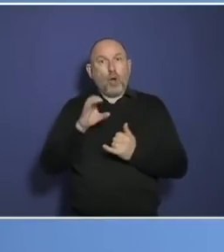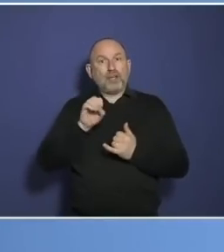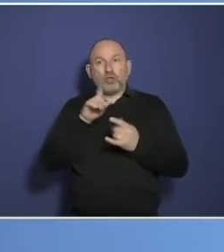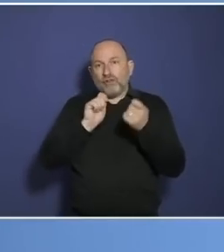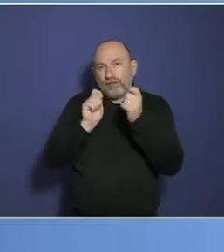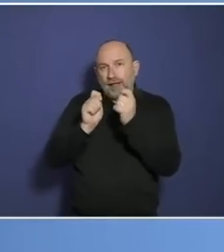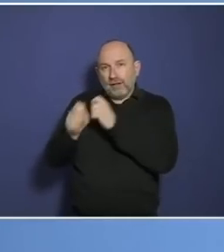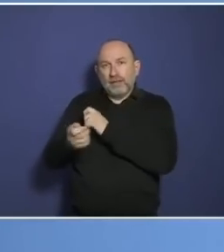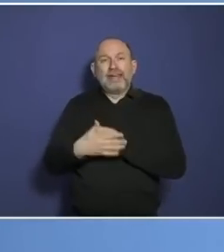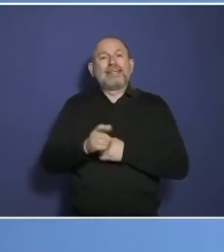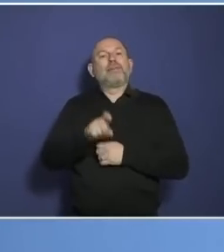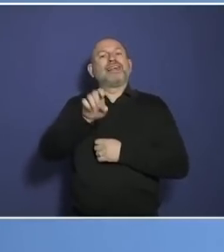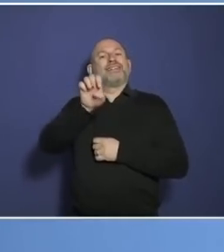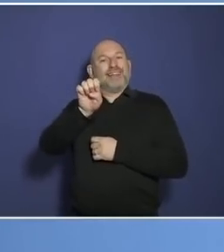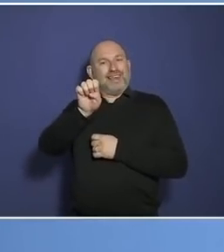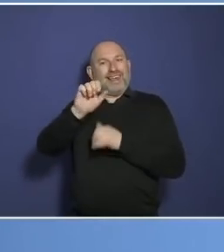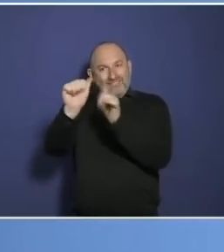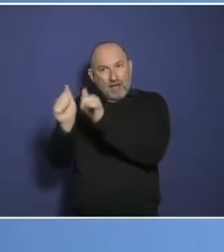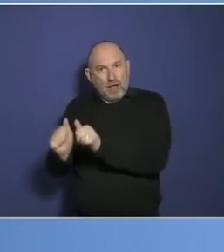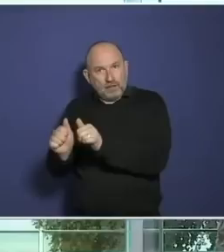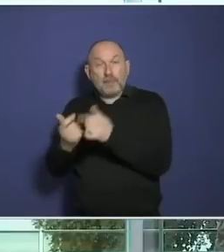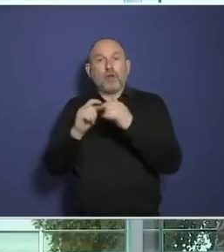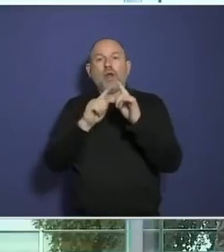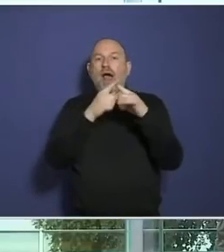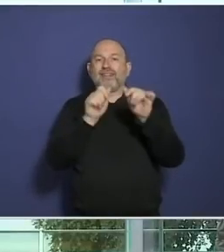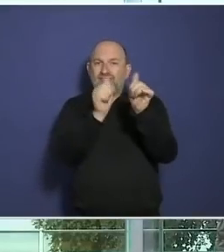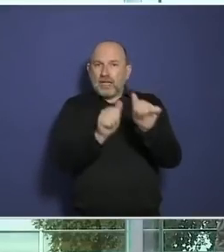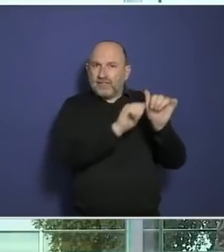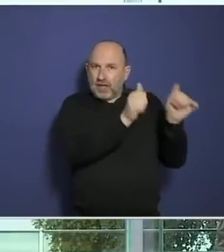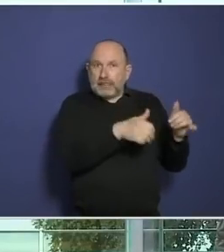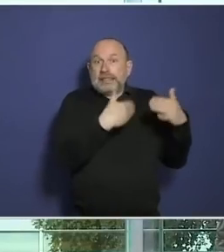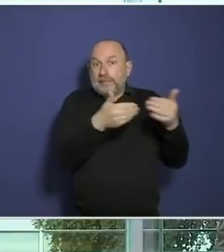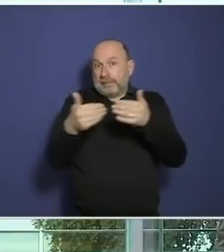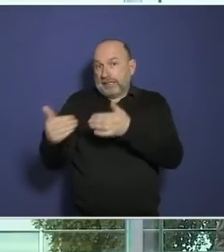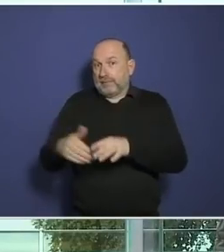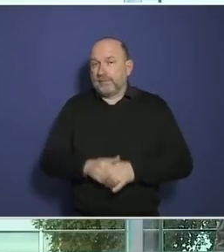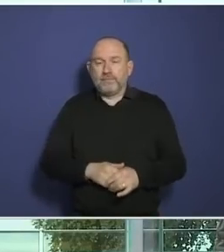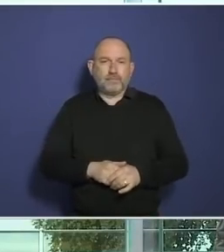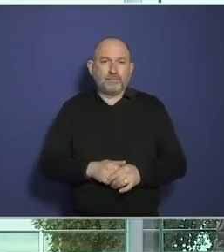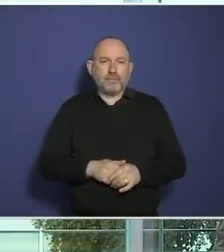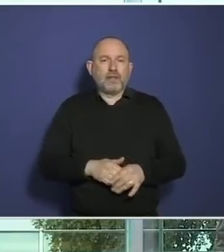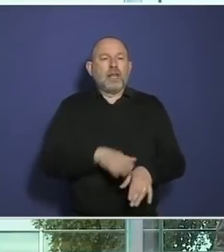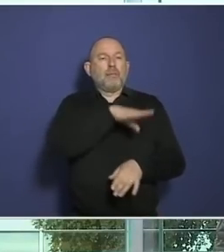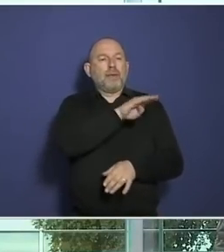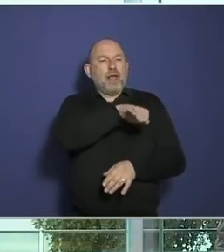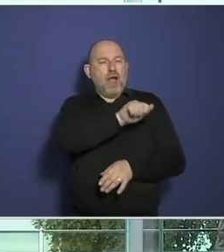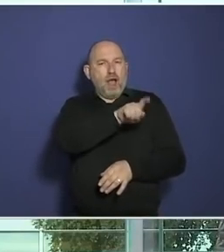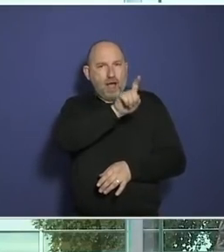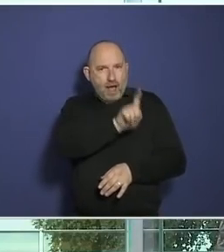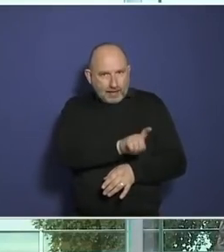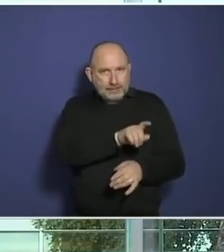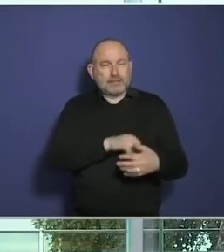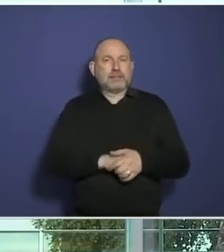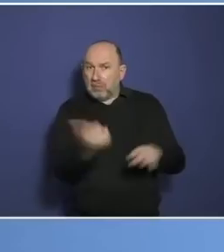Herr Minister, einverstanden. Nur deswegen weiter solche Schritte zu implementieren. Ich halte das